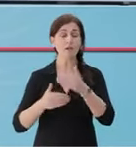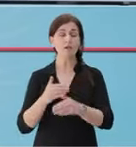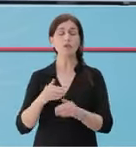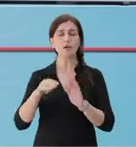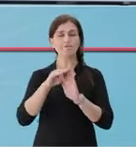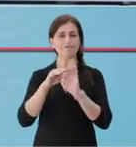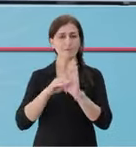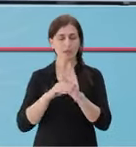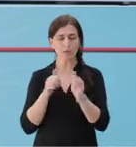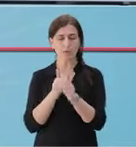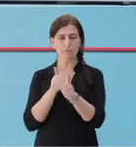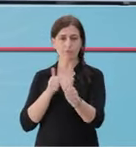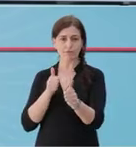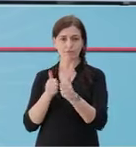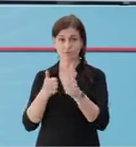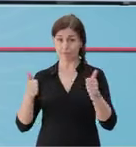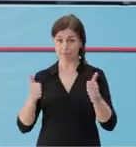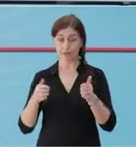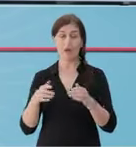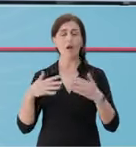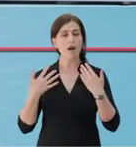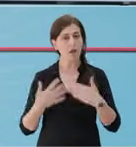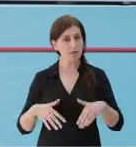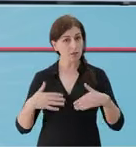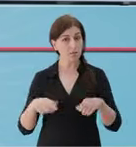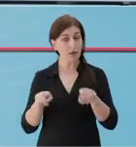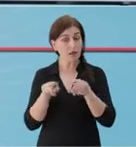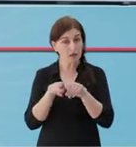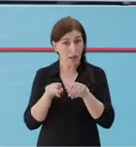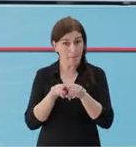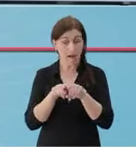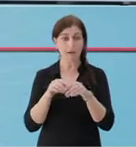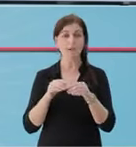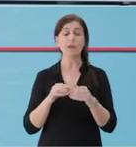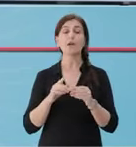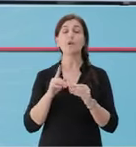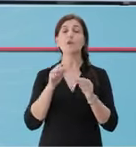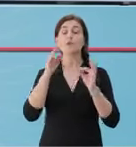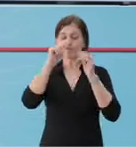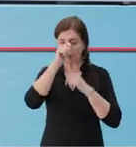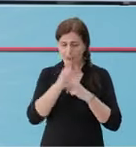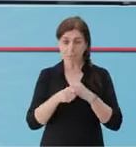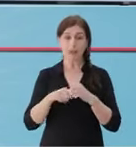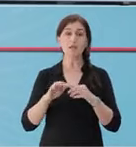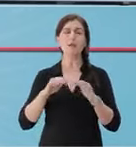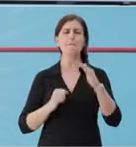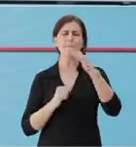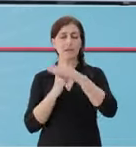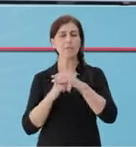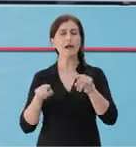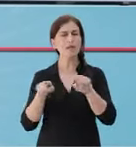viojnë të respektojnë masat e distancimit social. është të rëndësishme që masat e kontrolit të infekcionit të